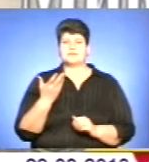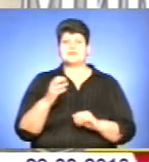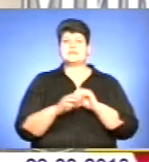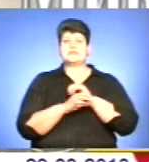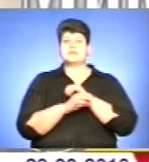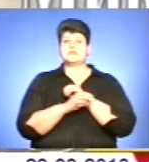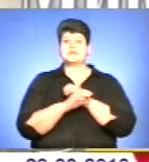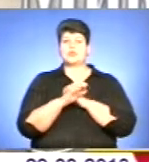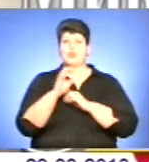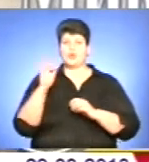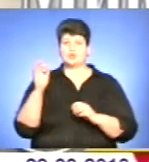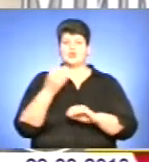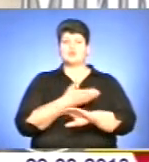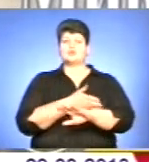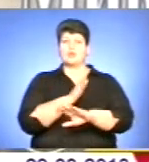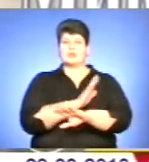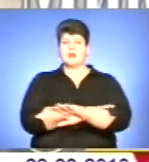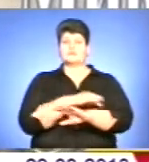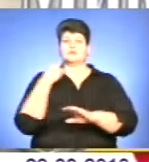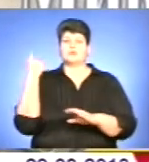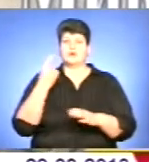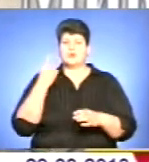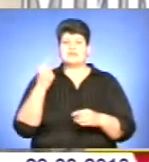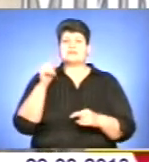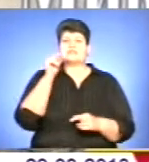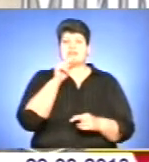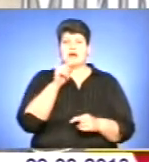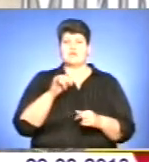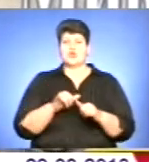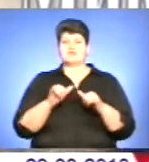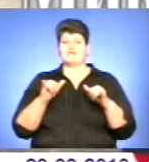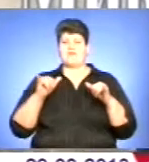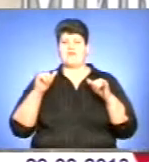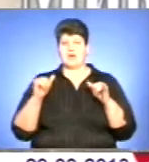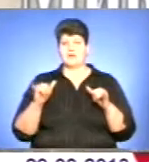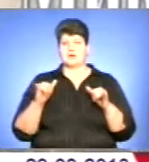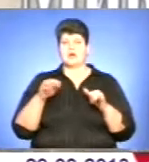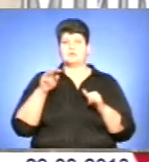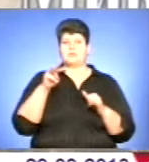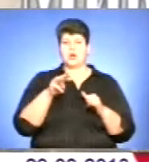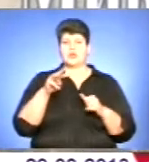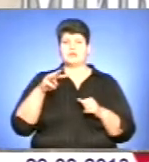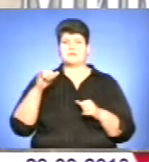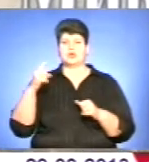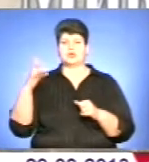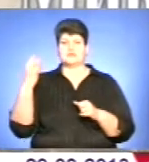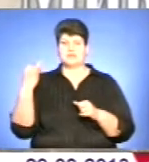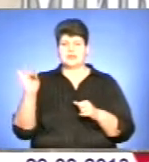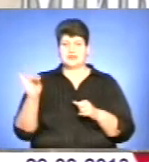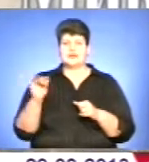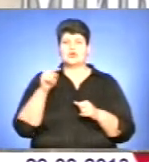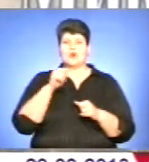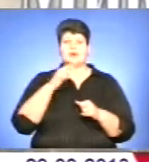Полтавської губернії, тоді так вона називалася, і саме там розвивав Микола Мігновський якраз